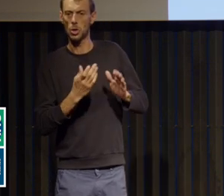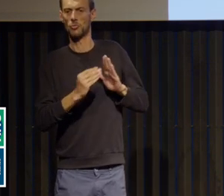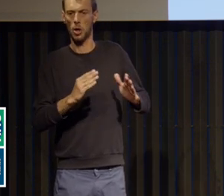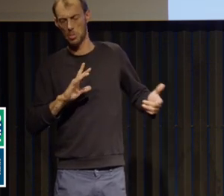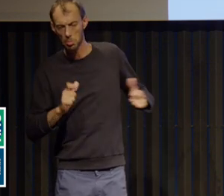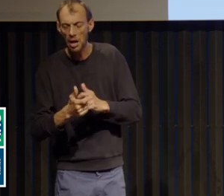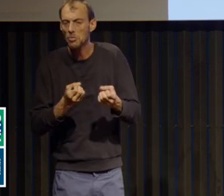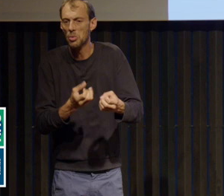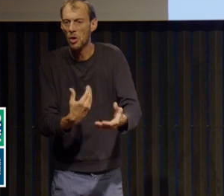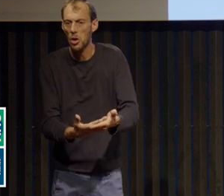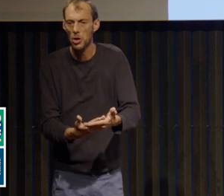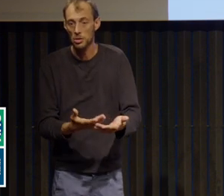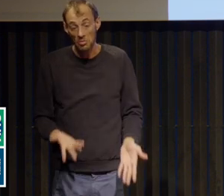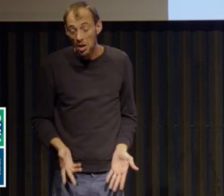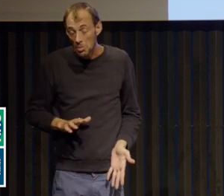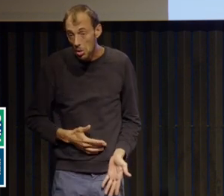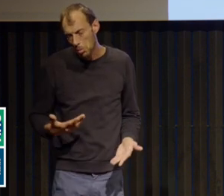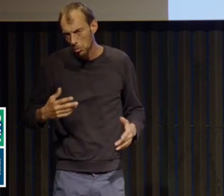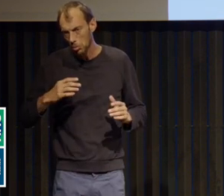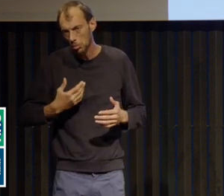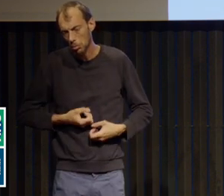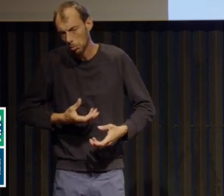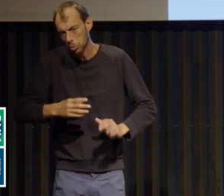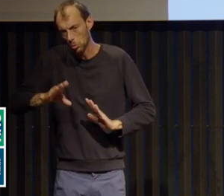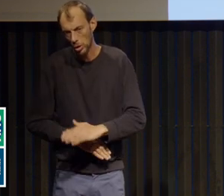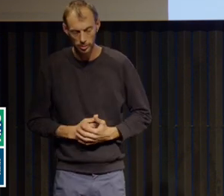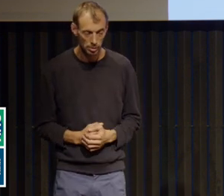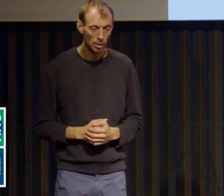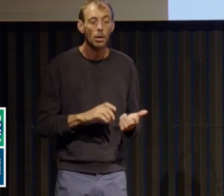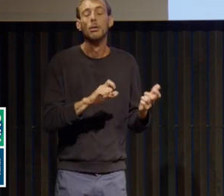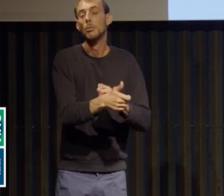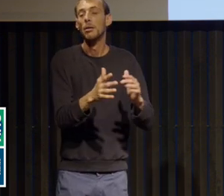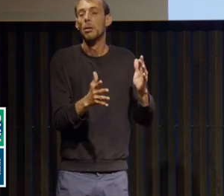Alors la mode, on en a beaucoup parlé à un moment. Puis après, bien sûr, les réseaux sociaux.